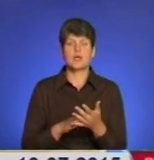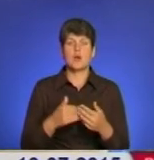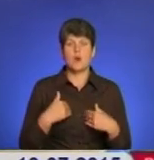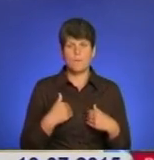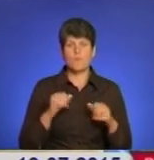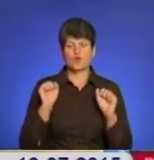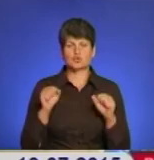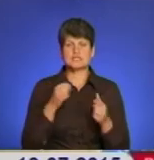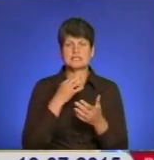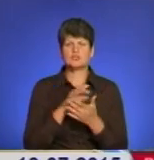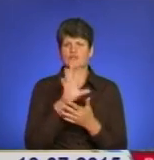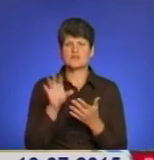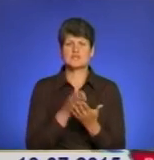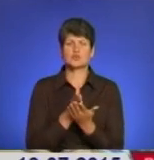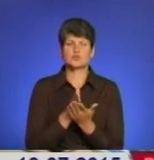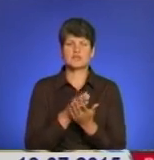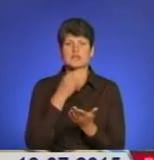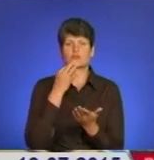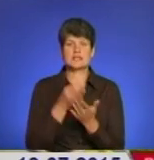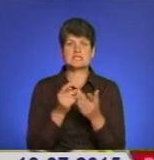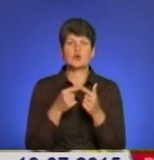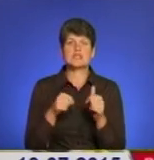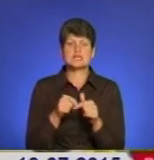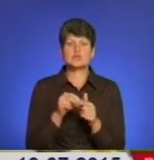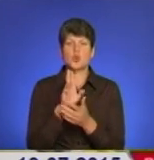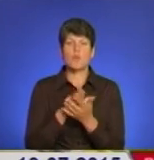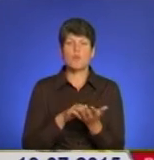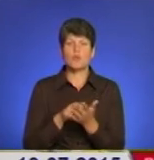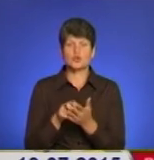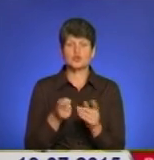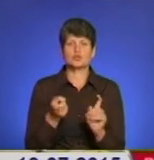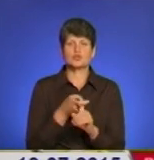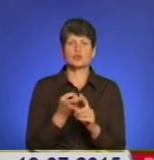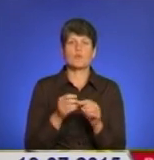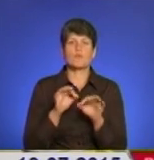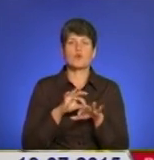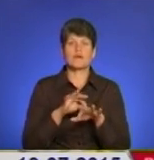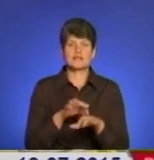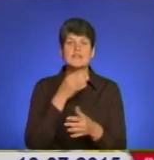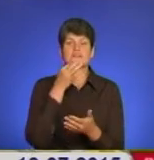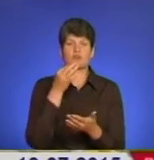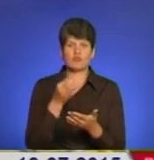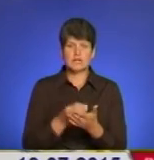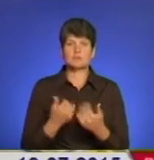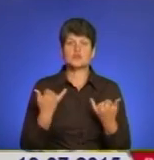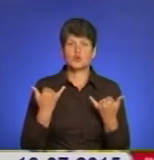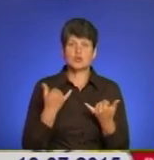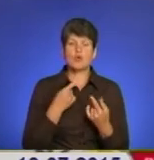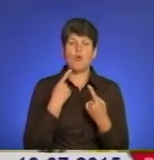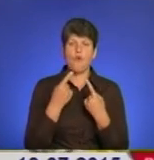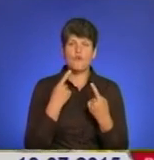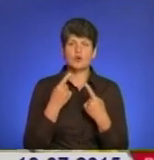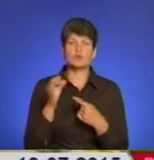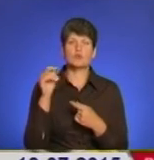сказати, що всі служби, які відповідальні за організацію прощі, долучилися до проведення відповідально. Ми сьогодні говоримо про те, що і на